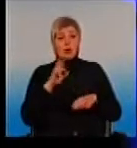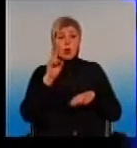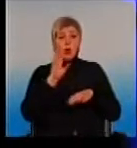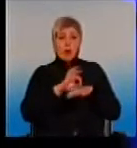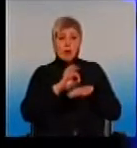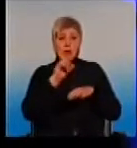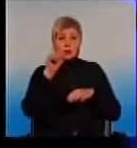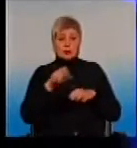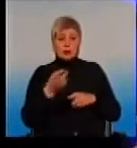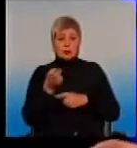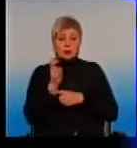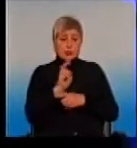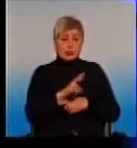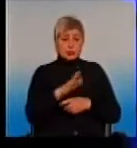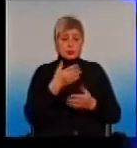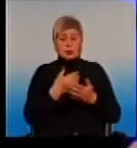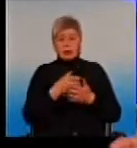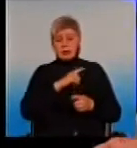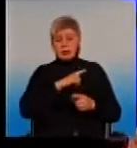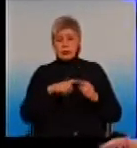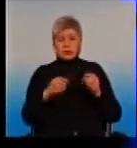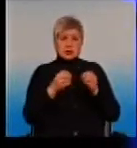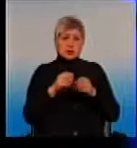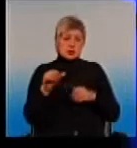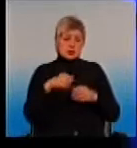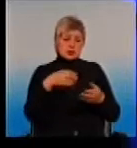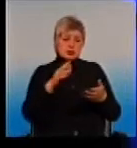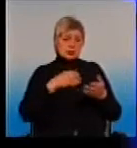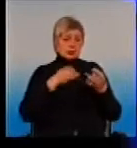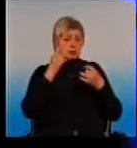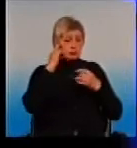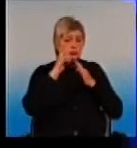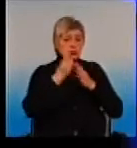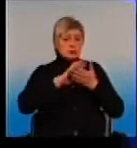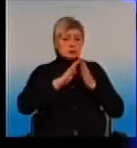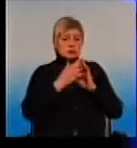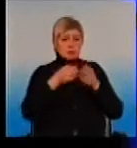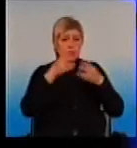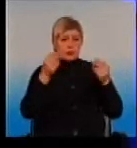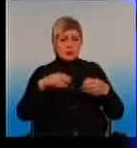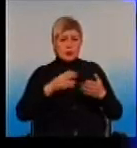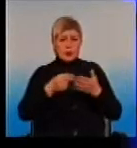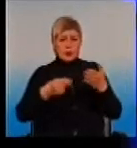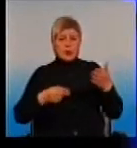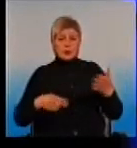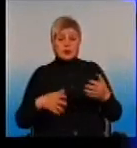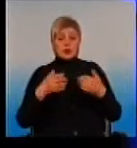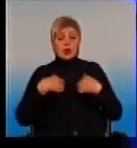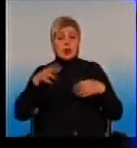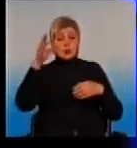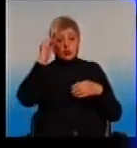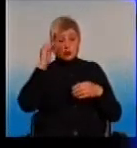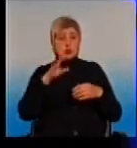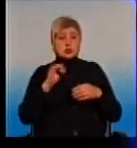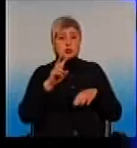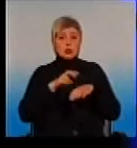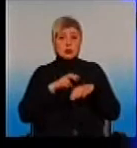декларацию за 5-10 минут или за полчаса. То есть меньше времени потратить. А мы еще должны учитывать, что и доктора, и медсестры,